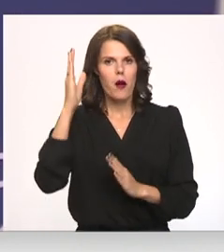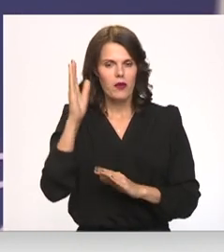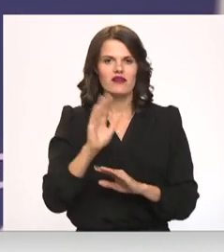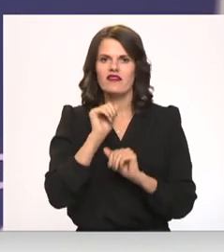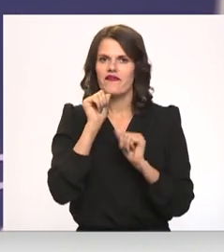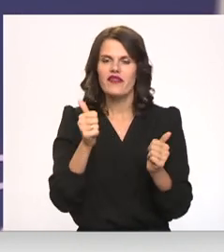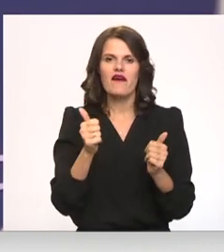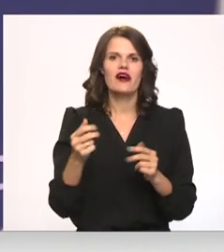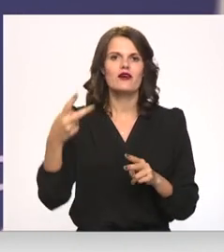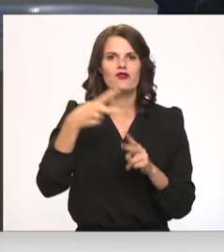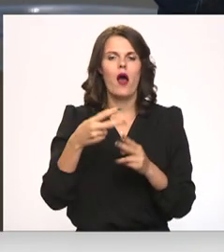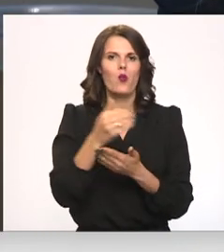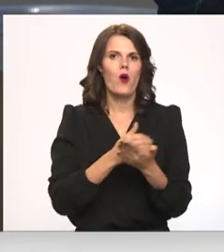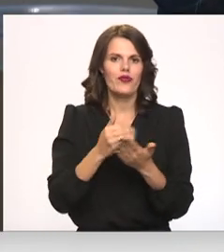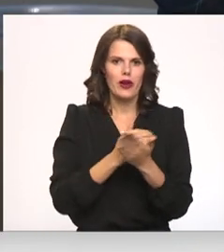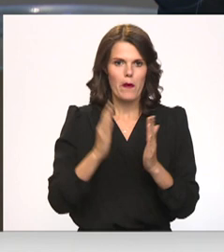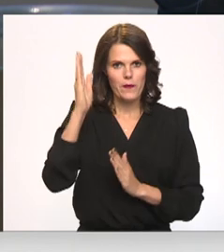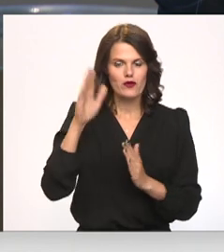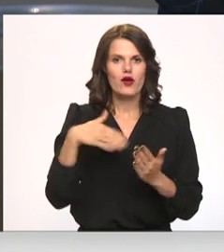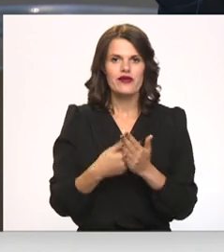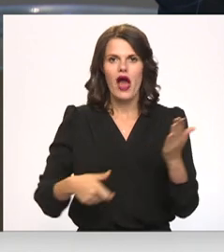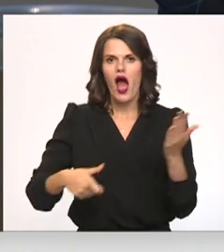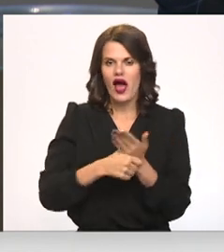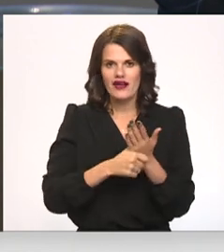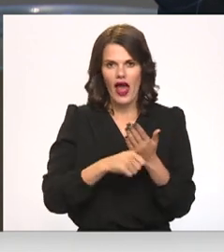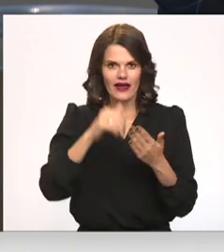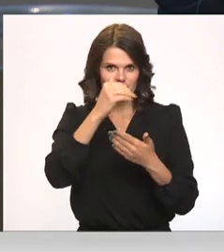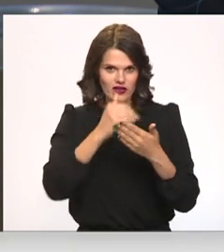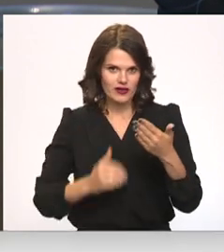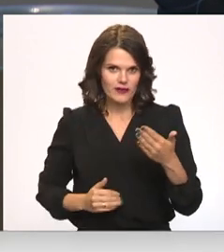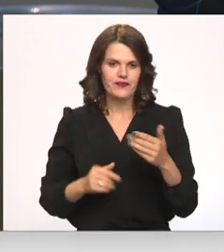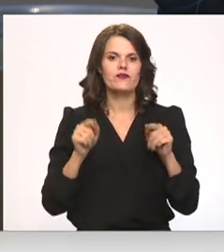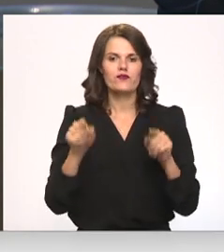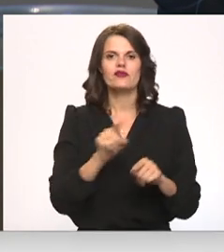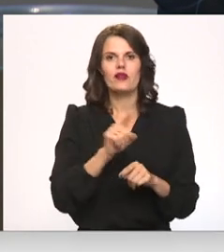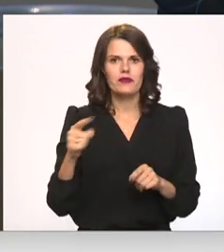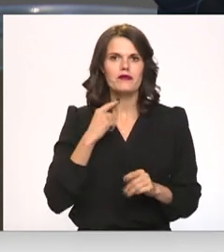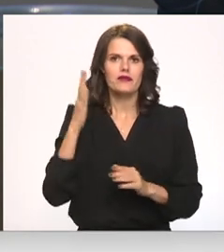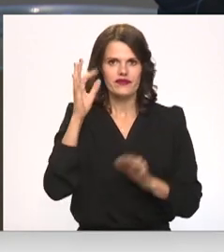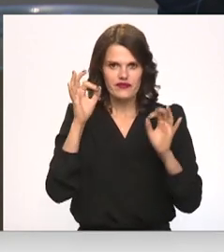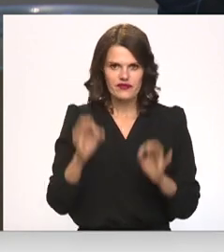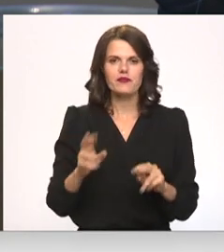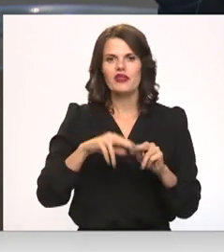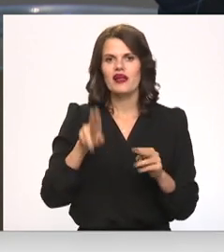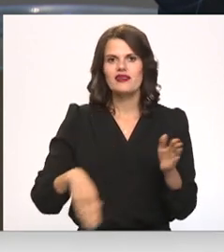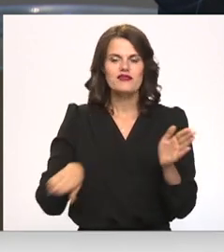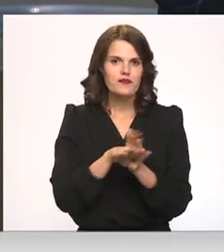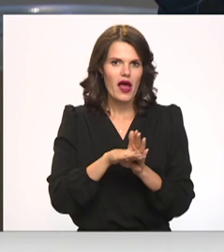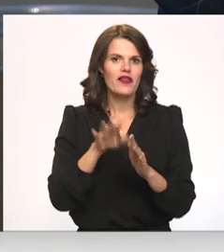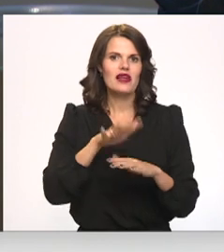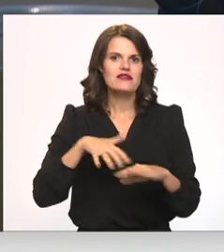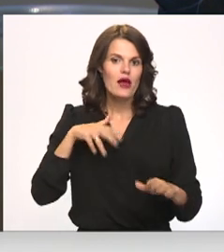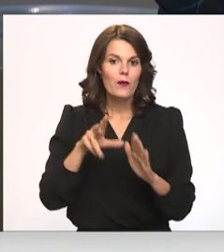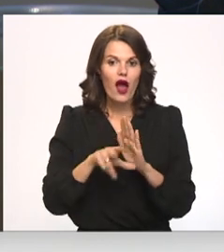iespējams nobalsot atkārtoti. Ja vēlētājs ir šajā reģistrātā, tad viņš ir balstiesīgs un drīkst piedalīties saimas vēlēšanās.